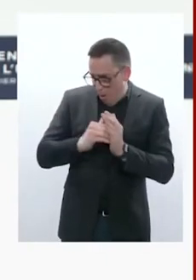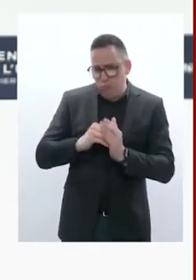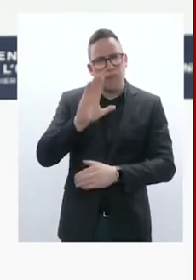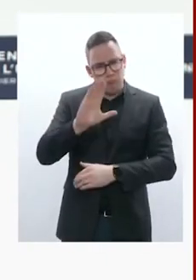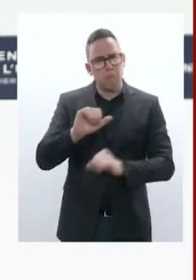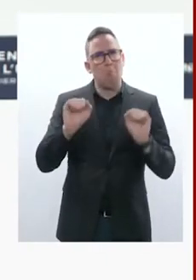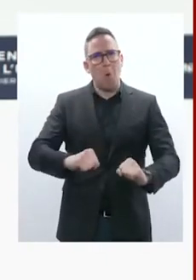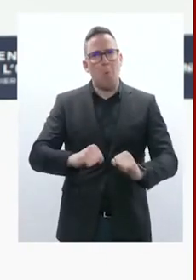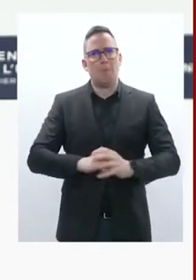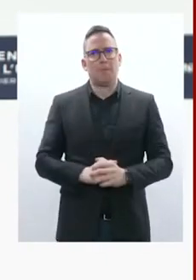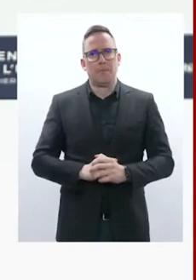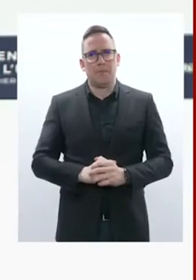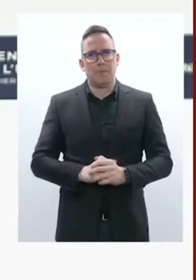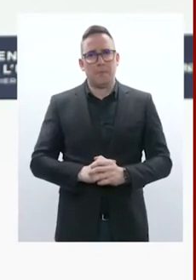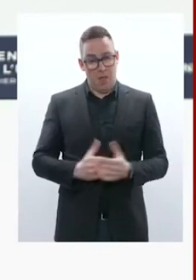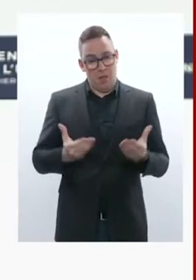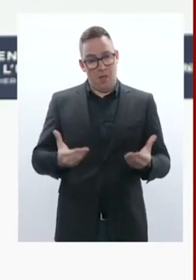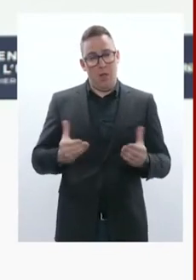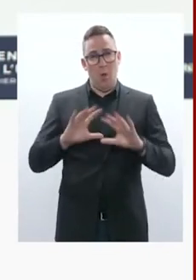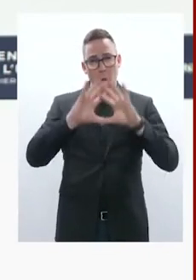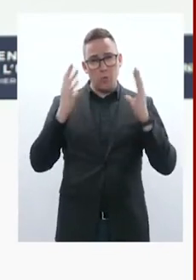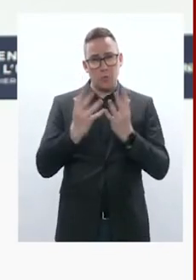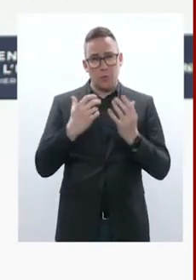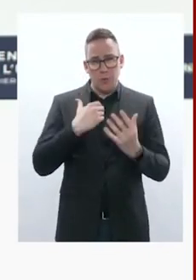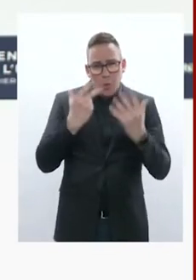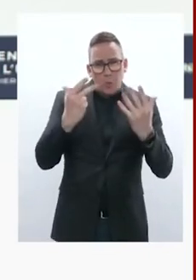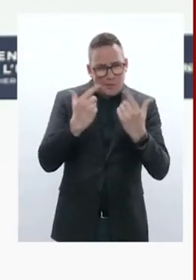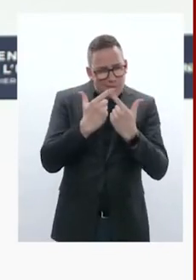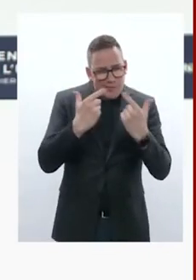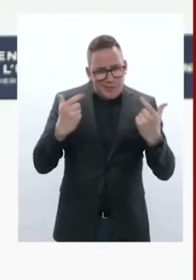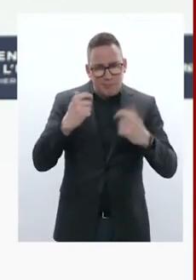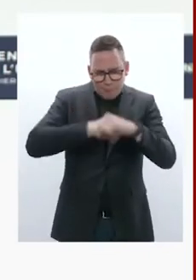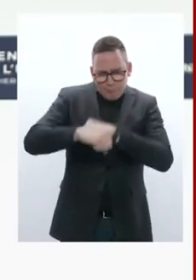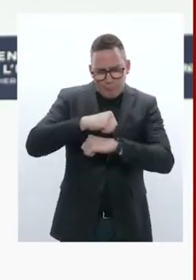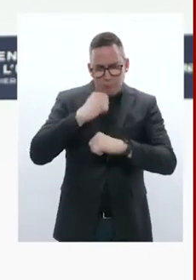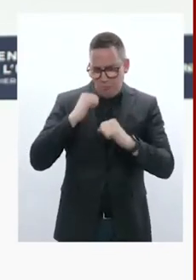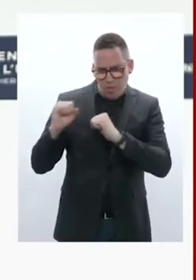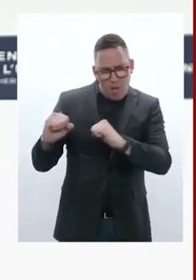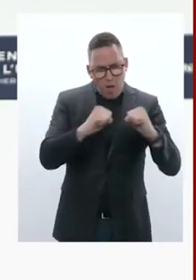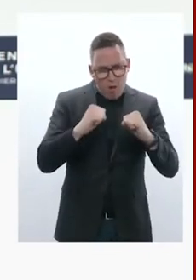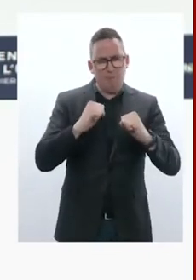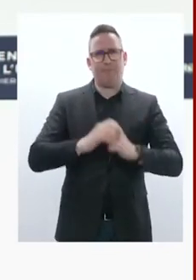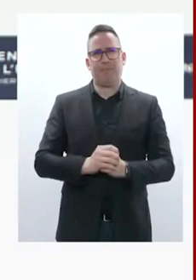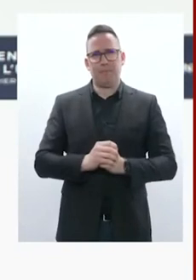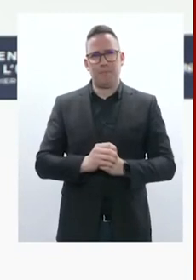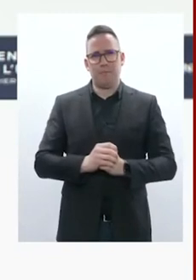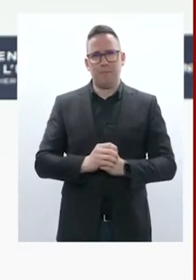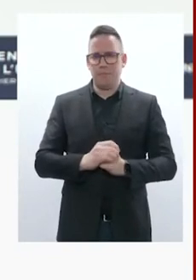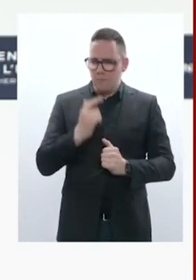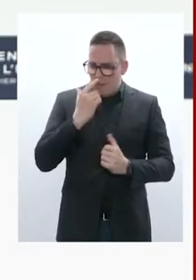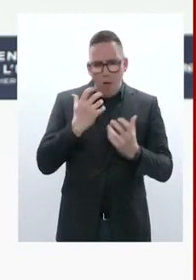'hui huit coalitions capacitaires qui existent. Nous avons acté de renforcer sur ces huit coalitions